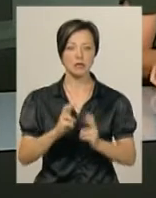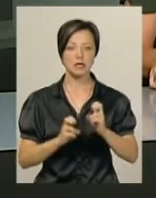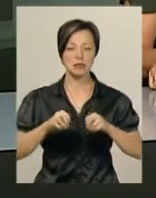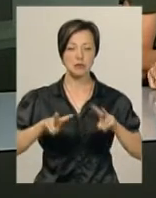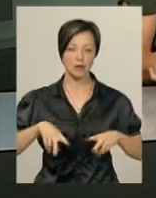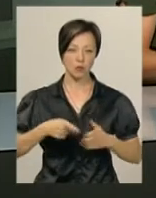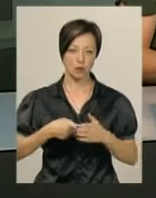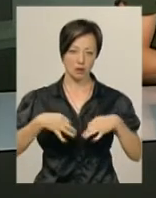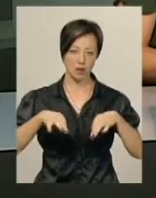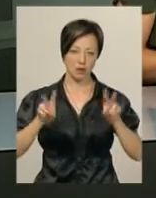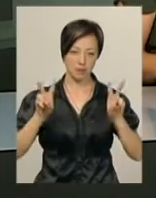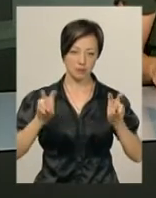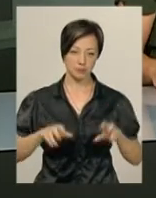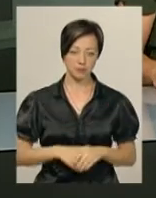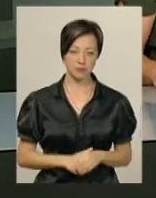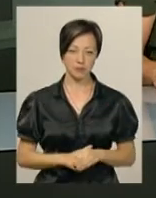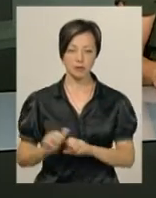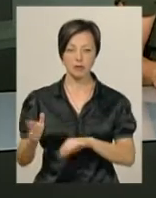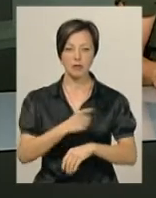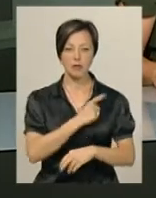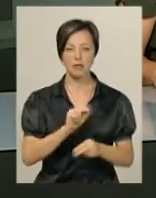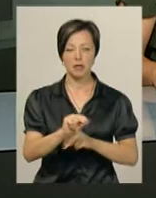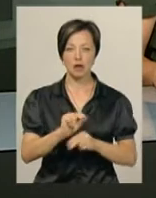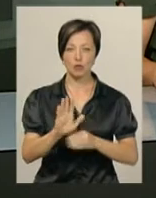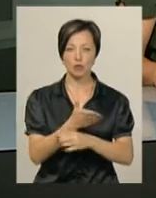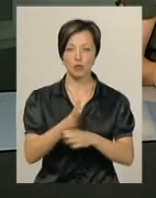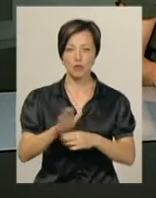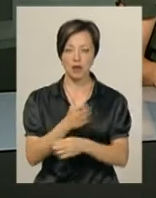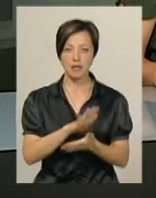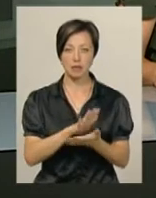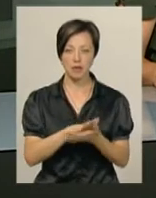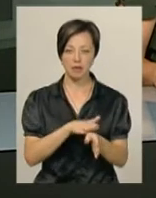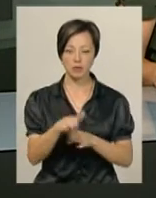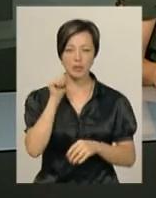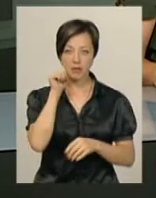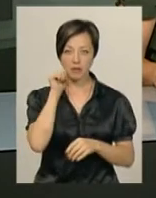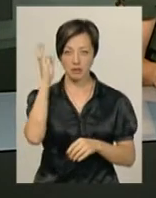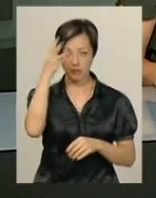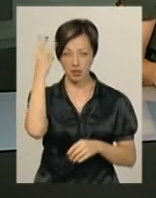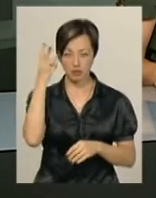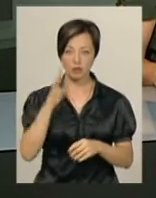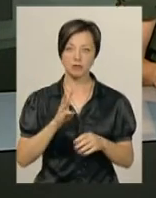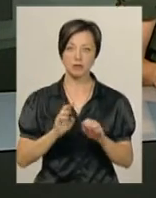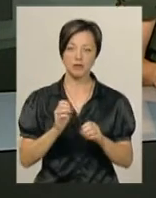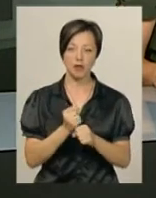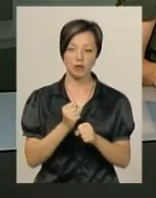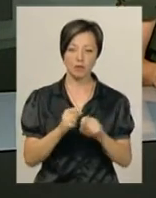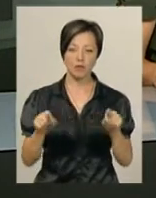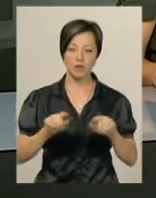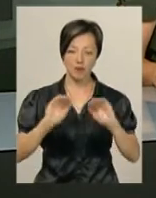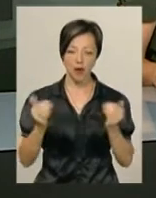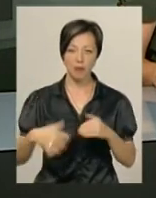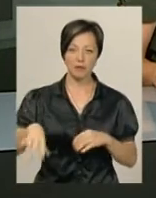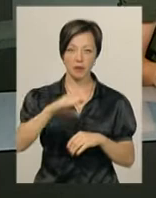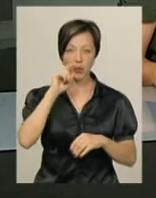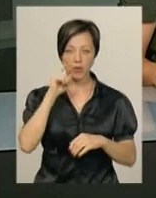«Спецкомунтранс». Майстер-клас із сортування сміття відбудеться завтра в Хмельницькому. Його влаштують в рамках всеукраїнської